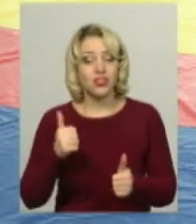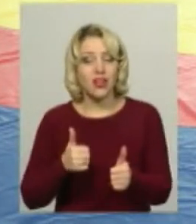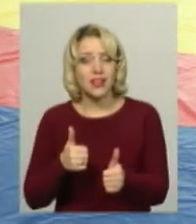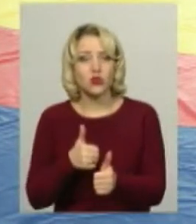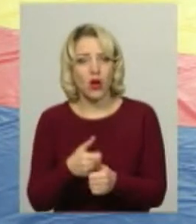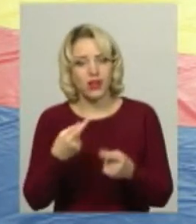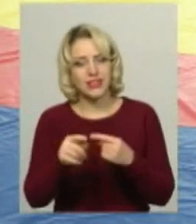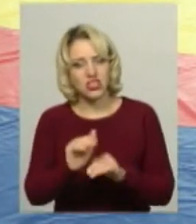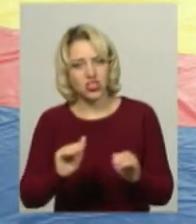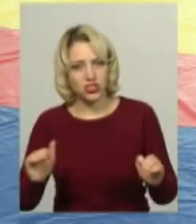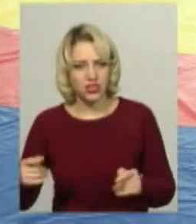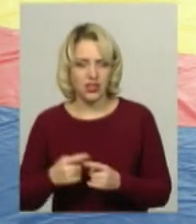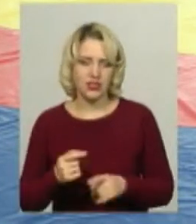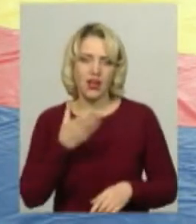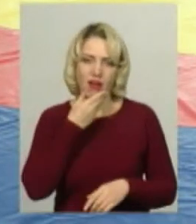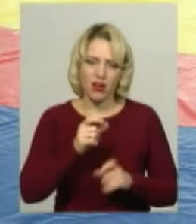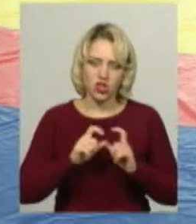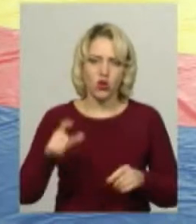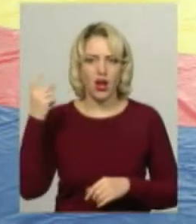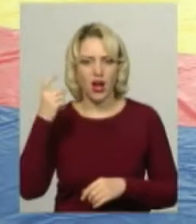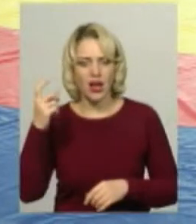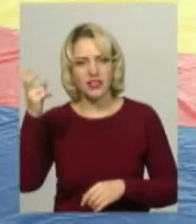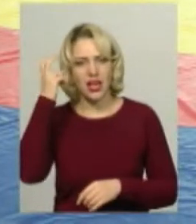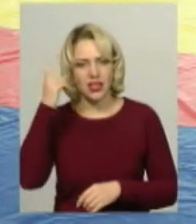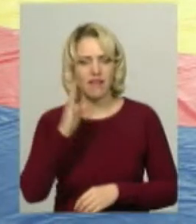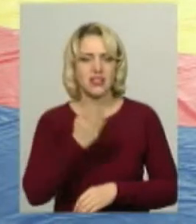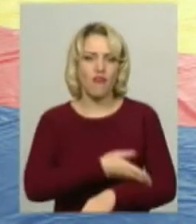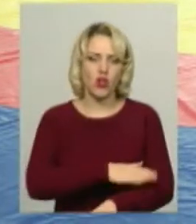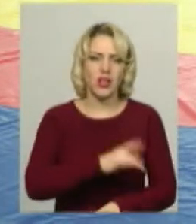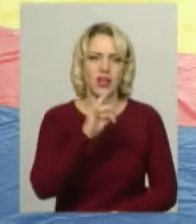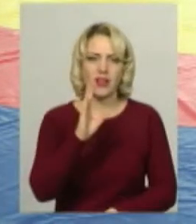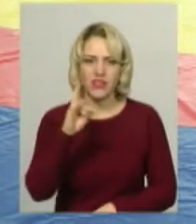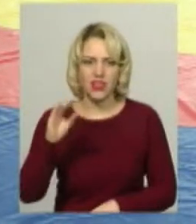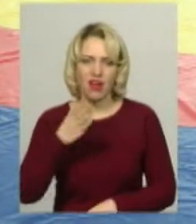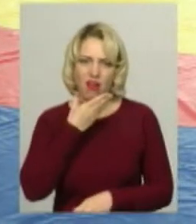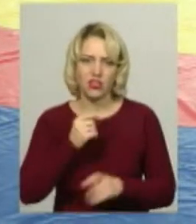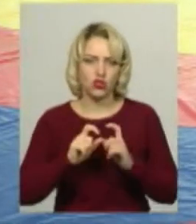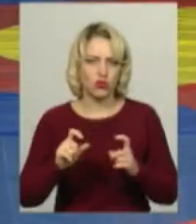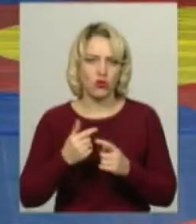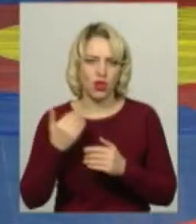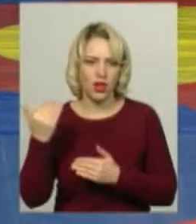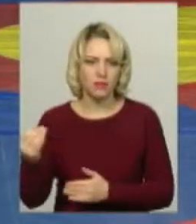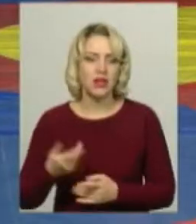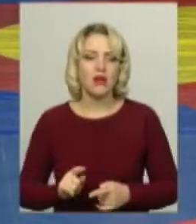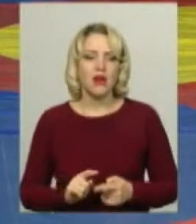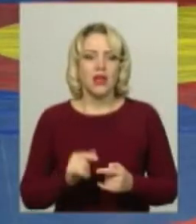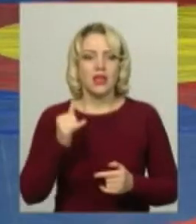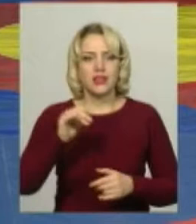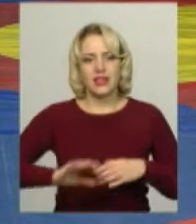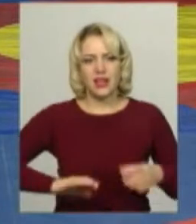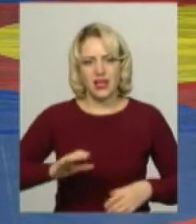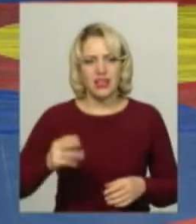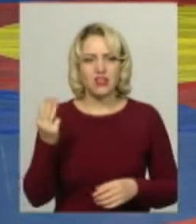молодші юнаки. Дуже гарна школа Харківська, Київська, Волинська, їй зрівно гарні хлопці. Олег Рудіч, який працює тренером Шепетівці,